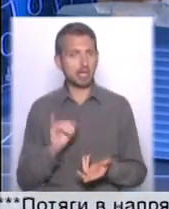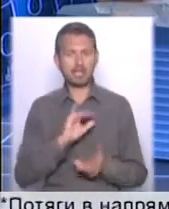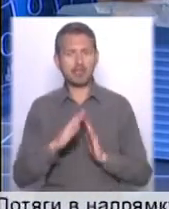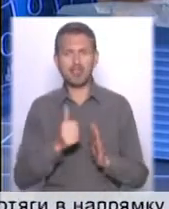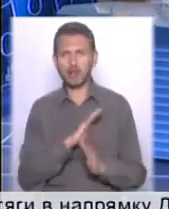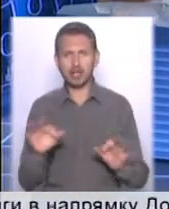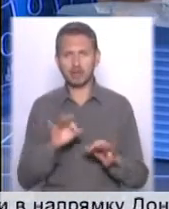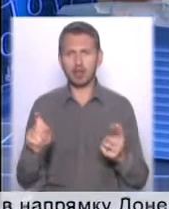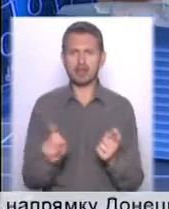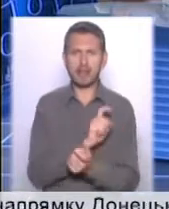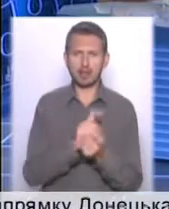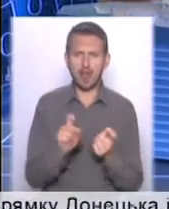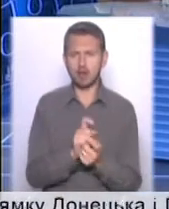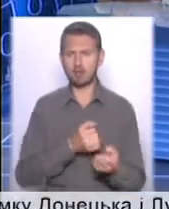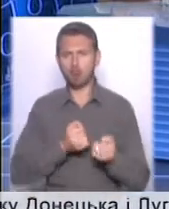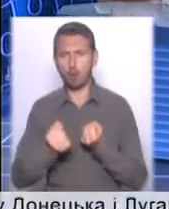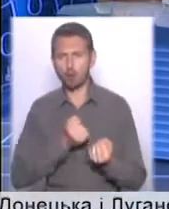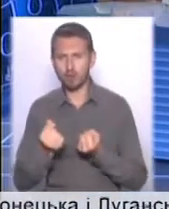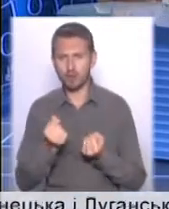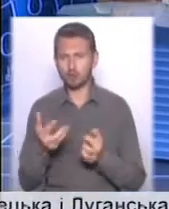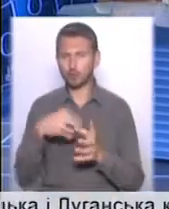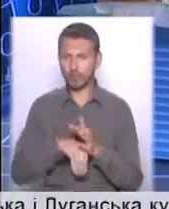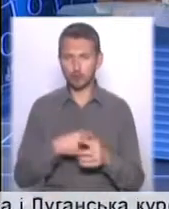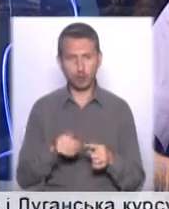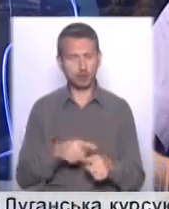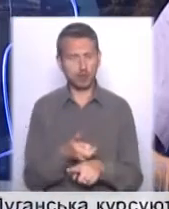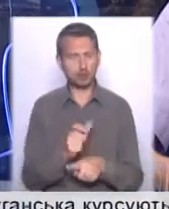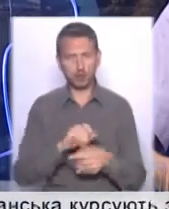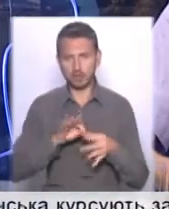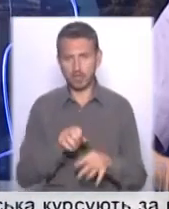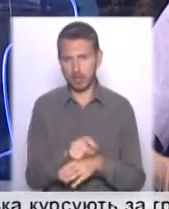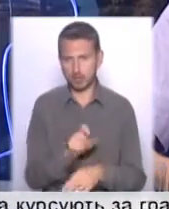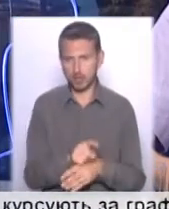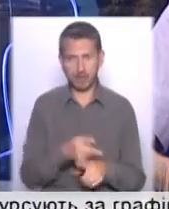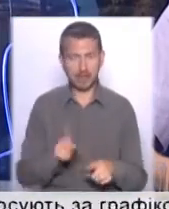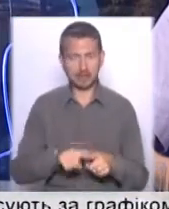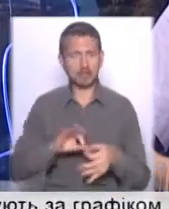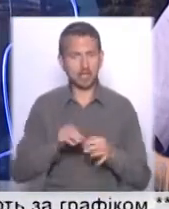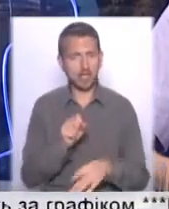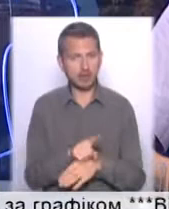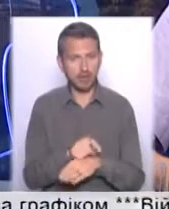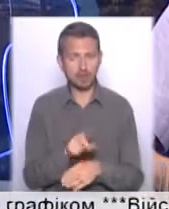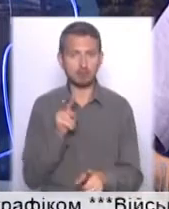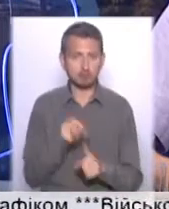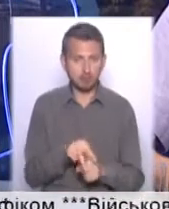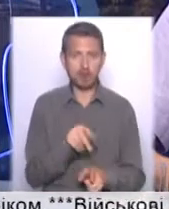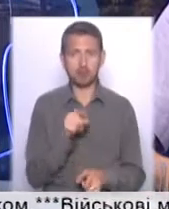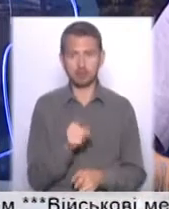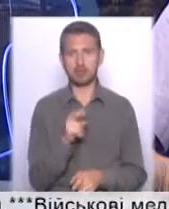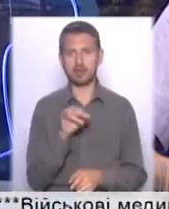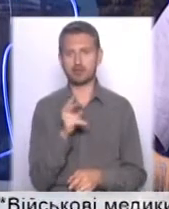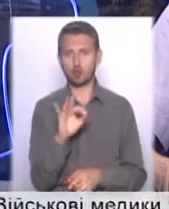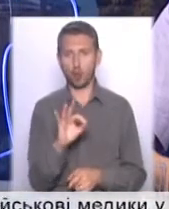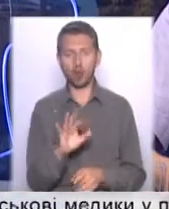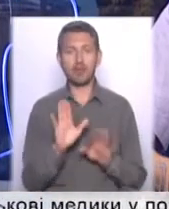якихось скандалів, і боротьби внутрішньої. Це дуже складне завдання, і це складне завдання лежить зараз на ключку. Зборовши лише